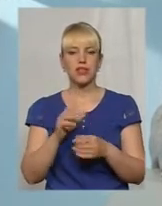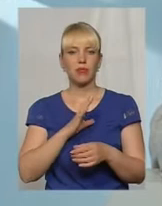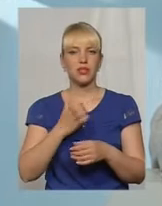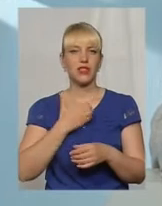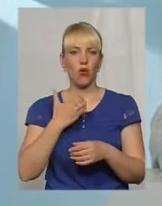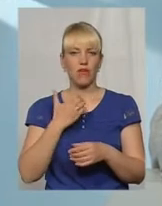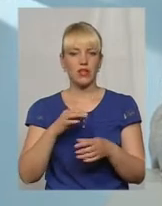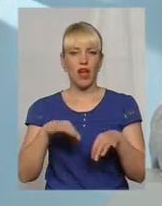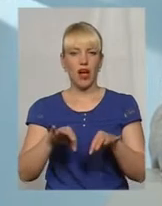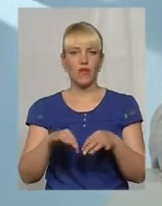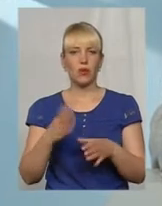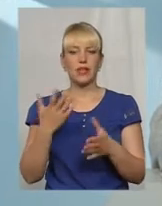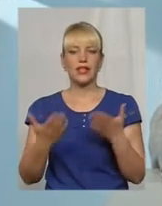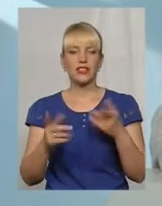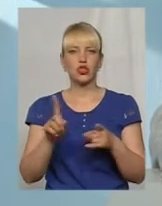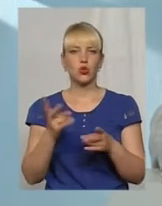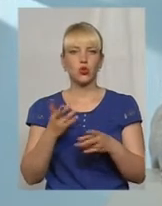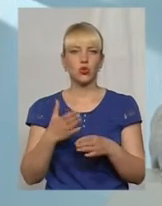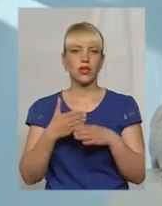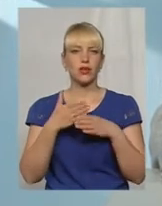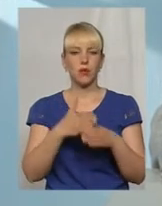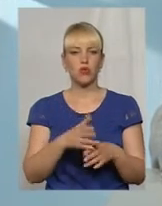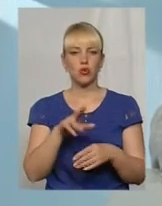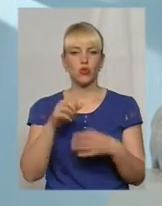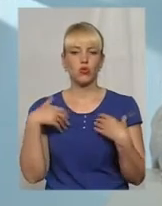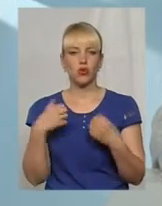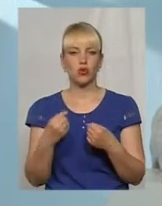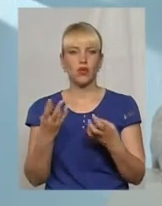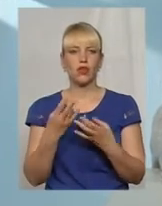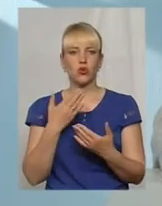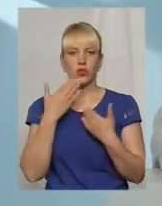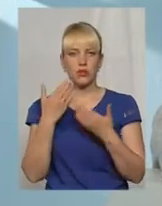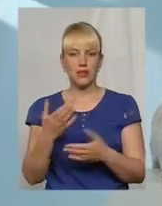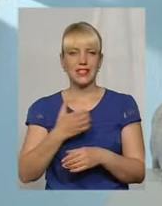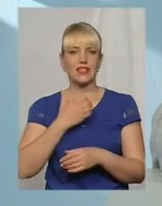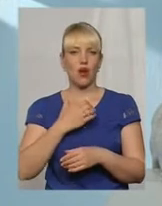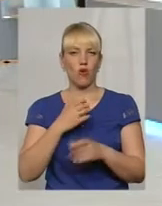потрібно щось по здоров'ю помість, спросити, що злочилося, це обращення в страховую.